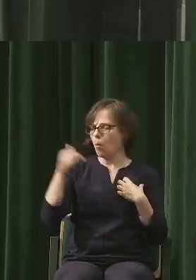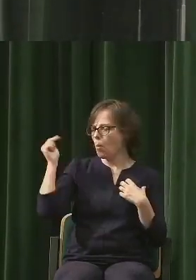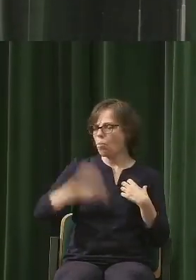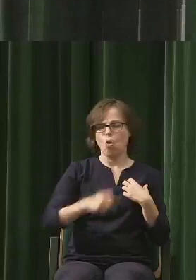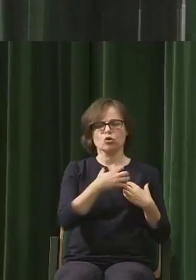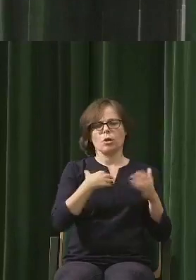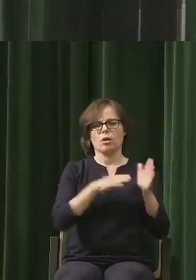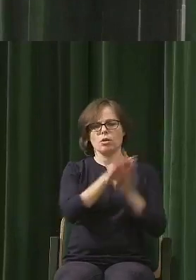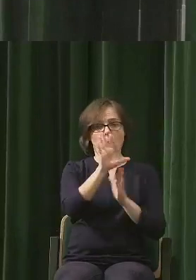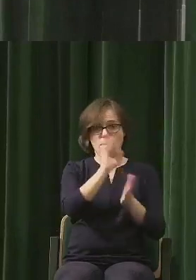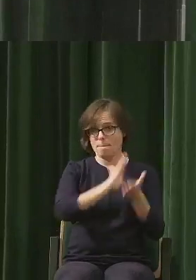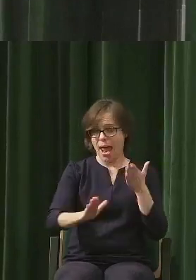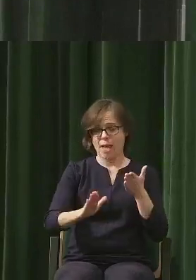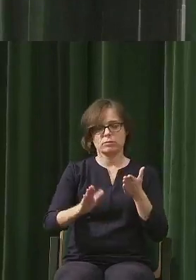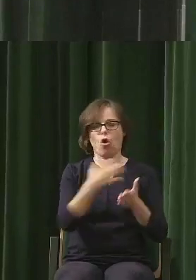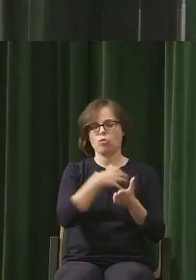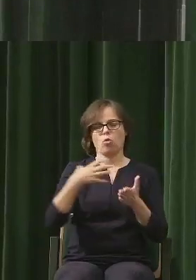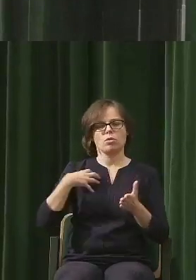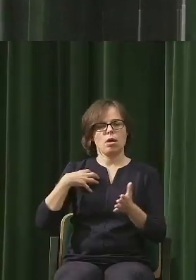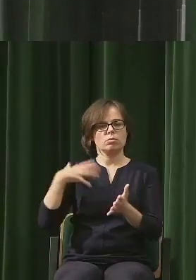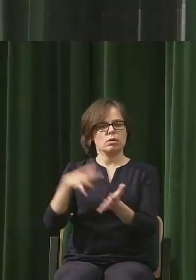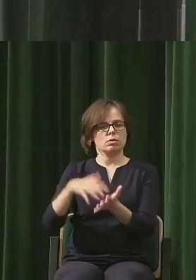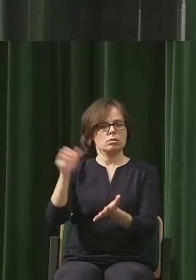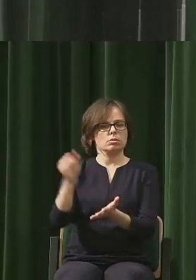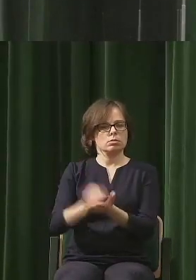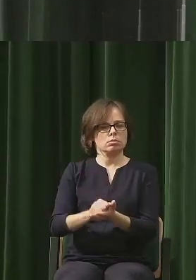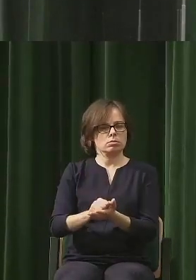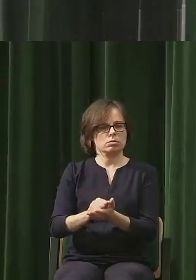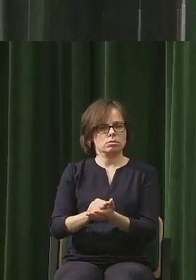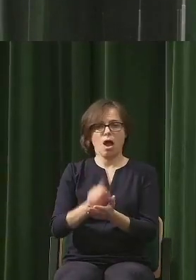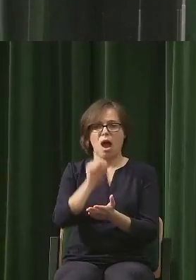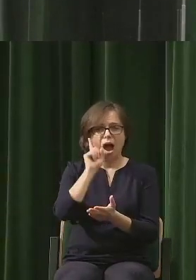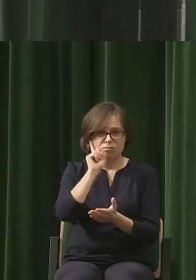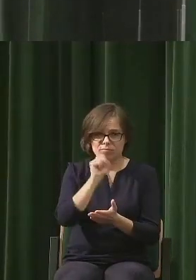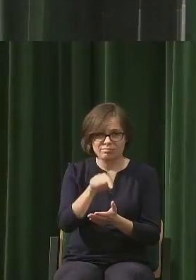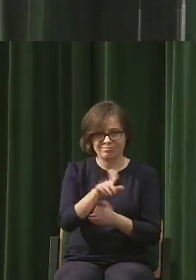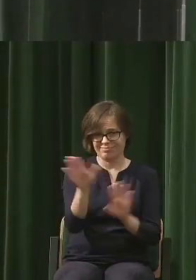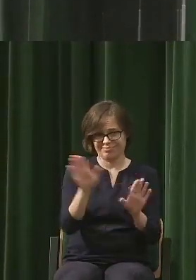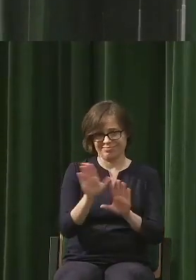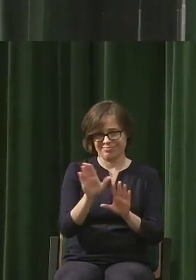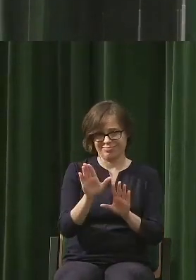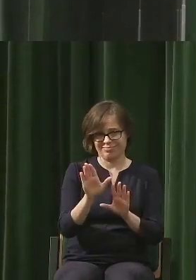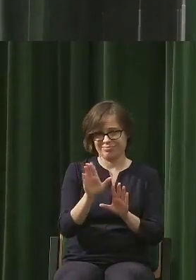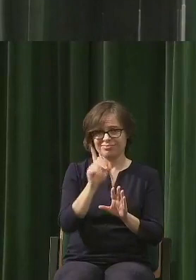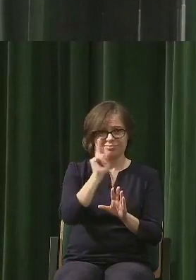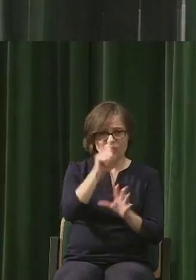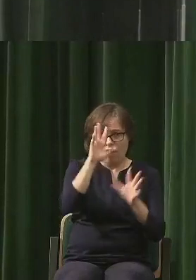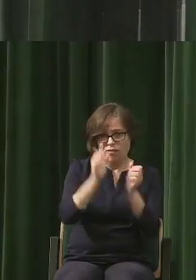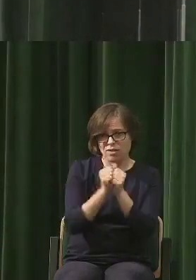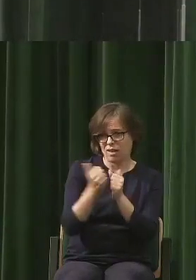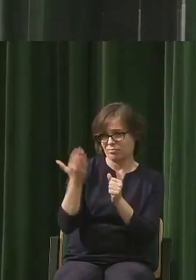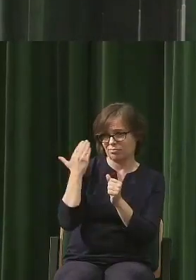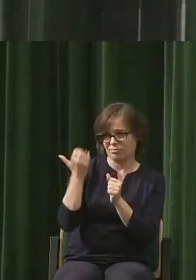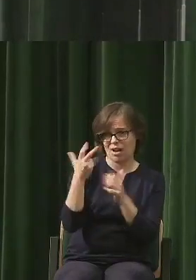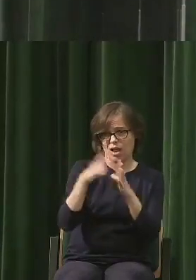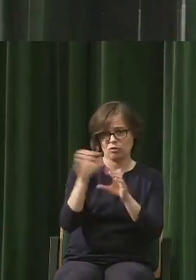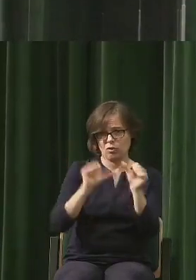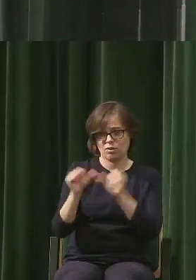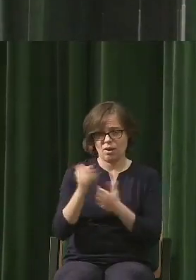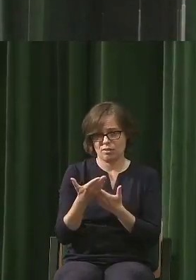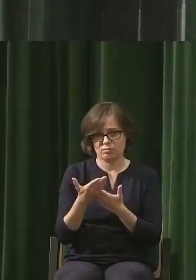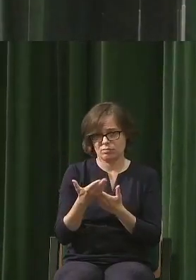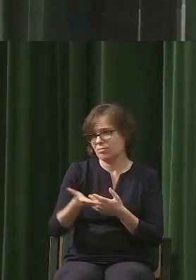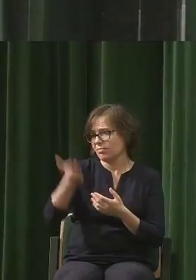ogóle jest katastrofa gospodarcza. To tak naprawdę jest sprawa ostatnich kilkudziesięciu lat. Dawniej człowiek przeżył,